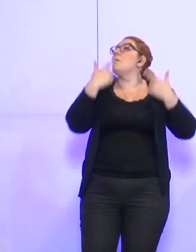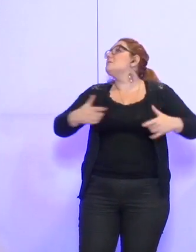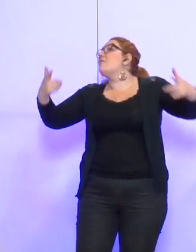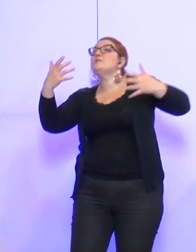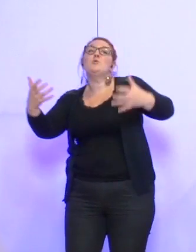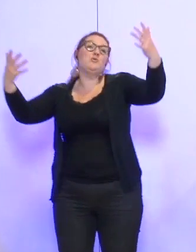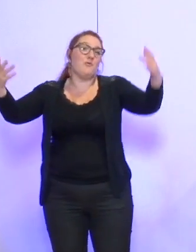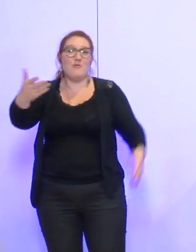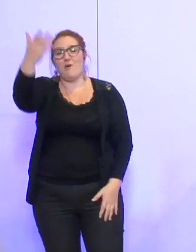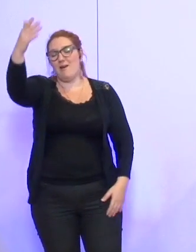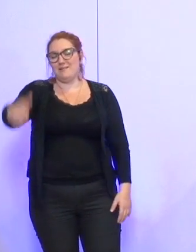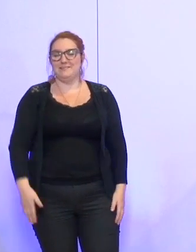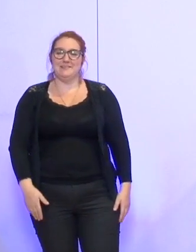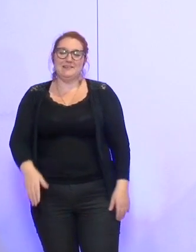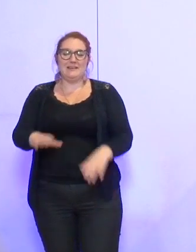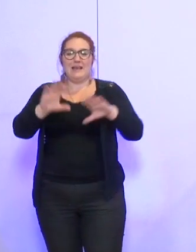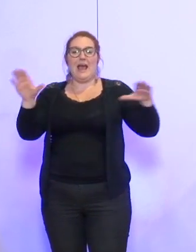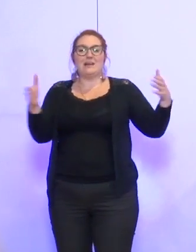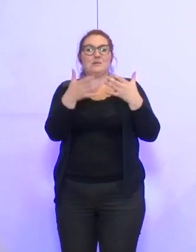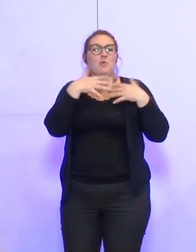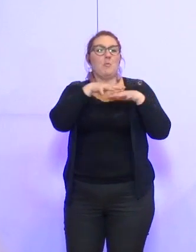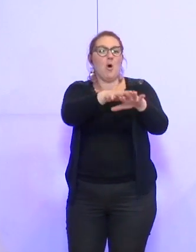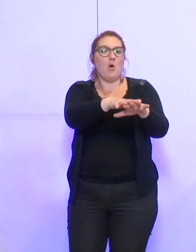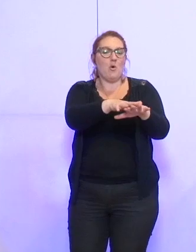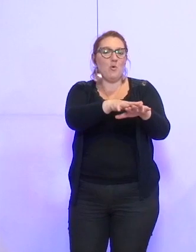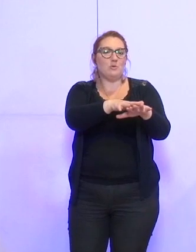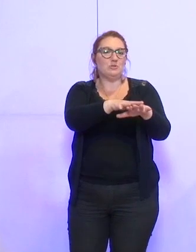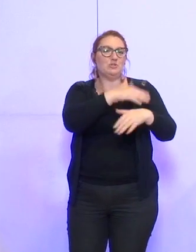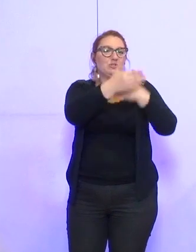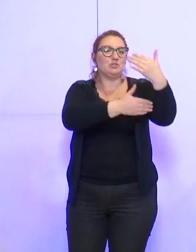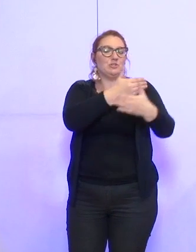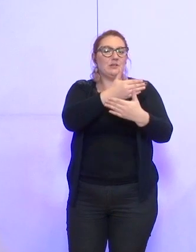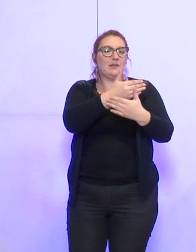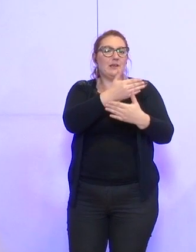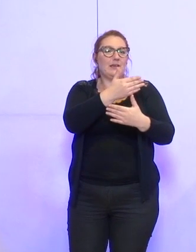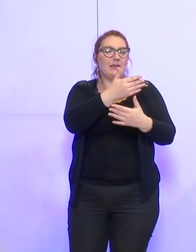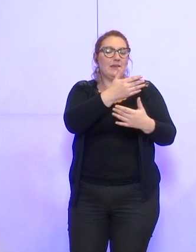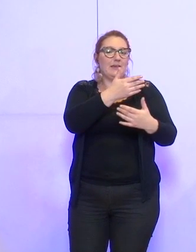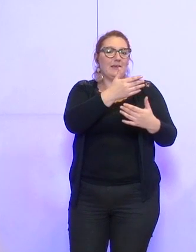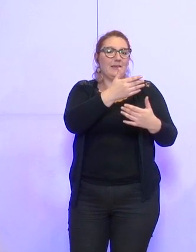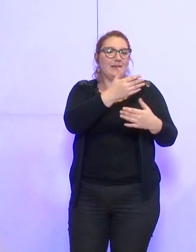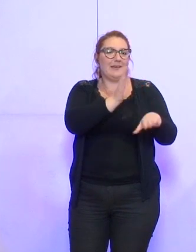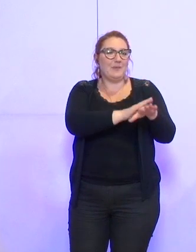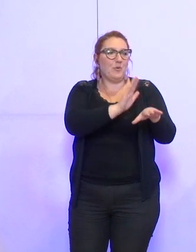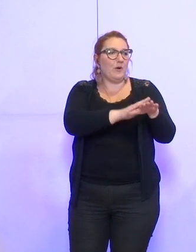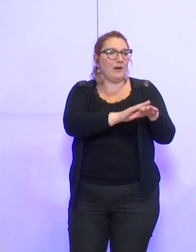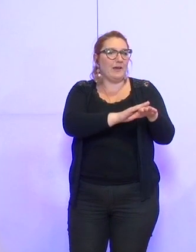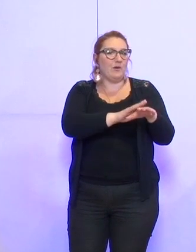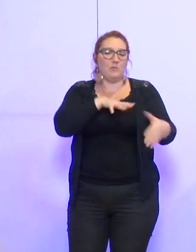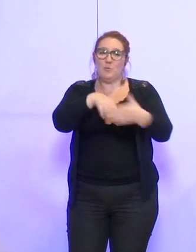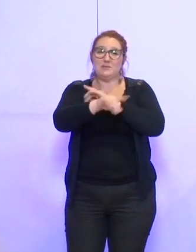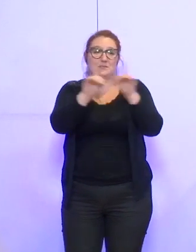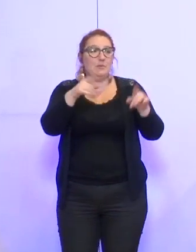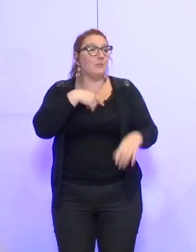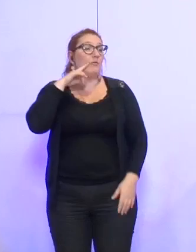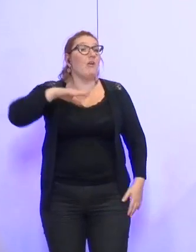Donc changement de vote pour le rassemblement de gauche et de progrès qui fait NPPV. Non, parce que là, vous avez levé la main. C pour ça que je me suis bêtement fié à vos